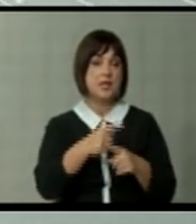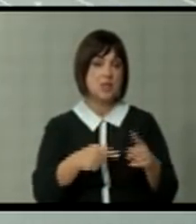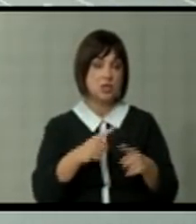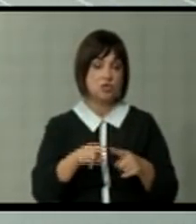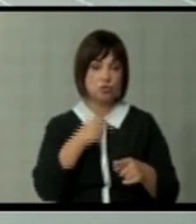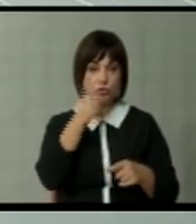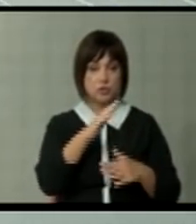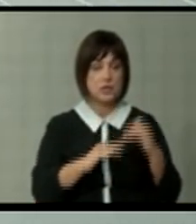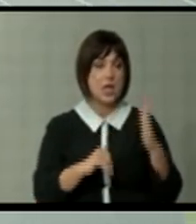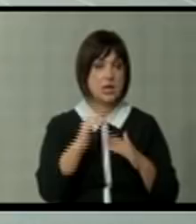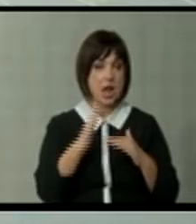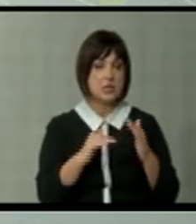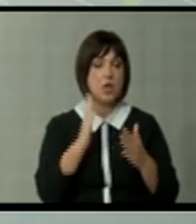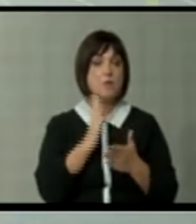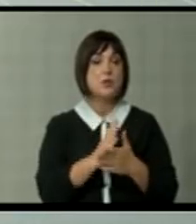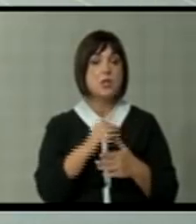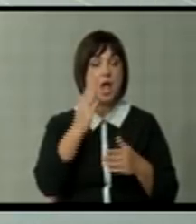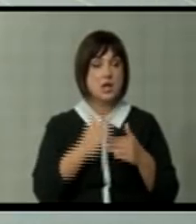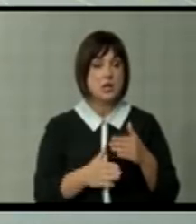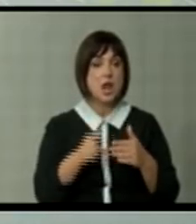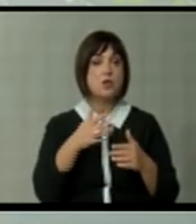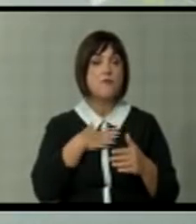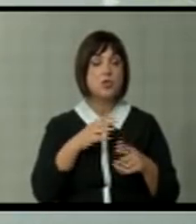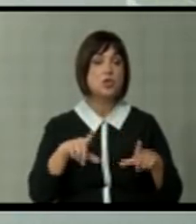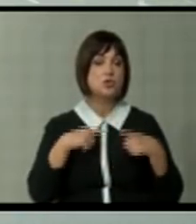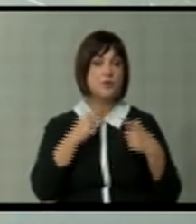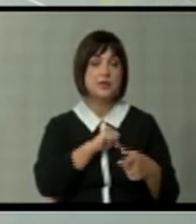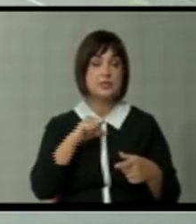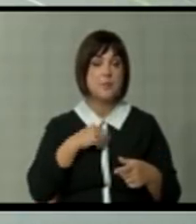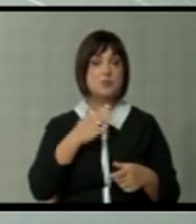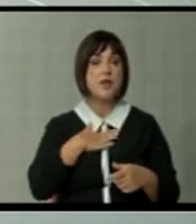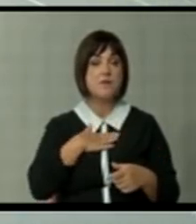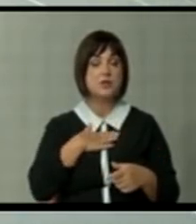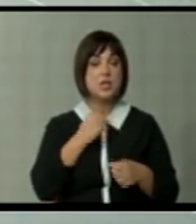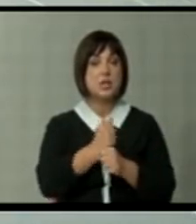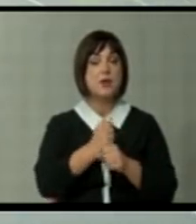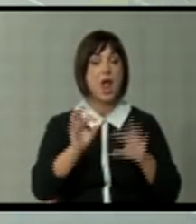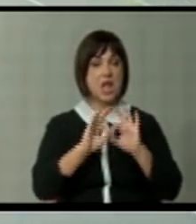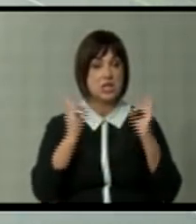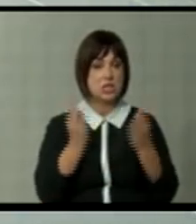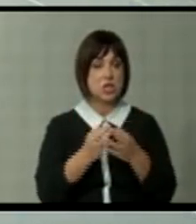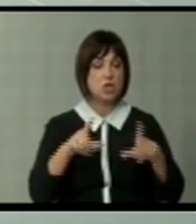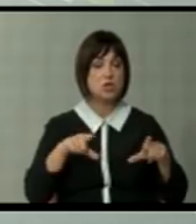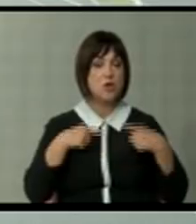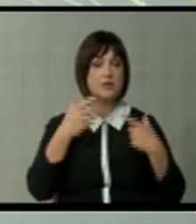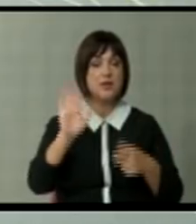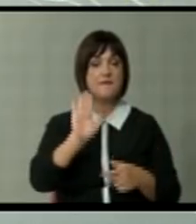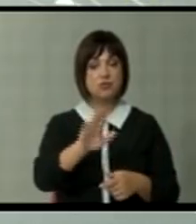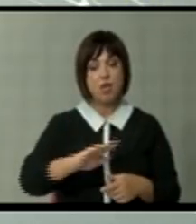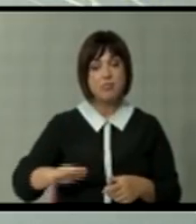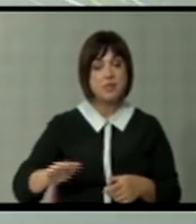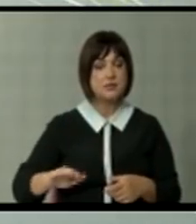што ќе се гради, бидејќи на крајот најкришта, па и вие не живеете само за вас, ќе создавате семейства и ќе живеете за вашите деца.